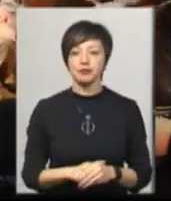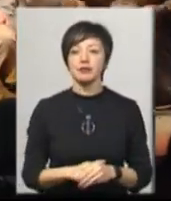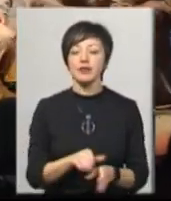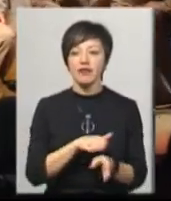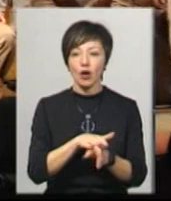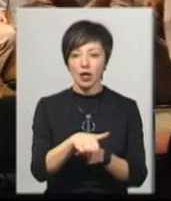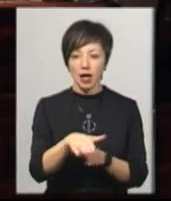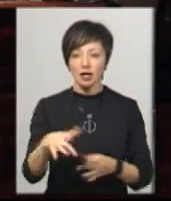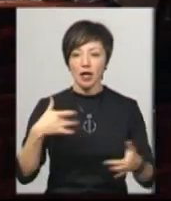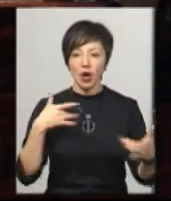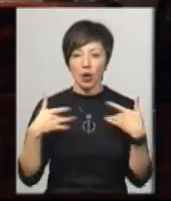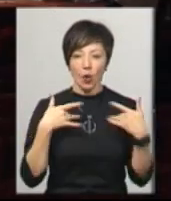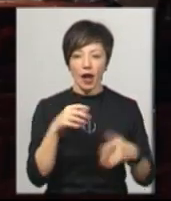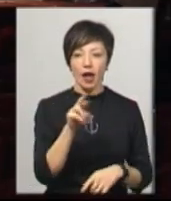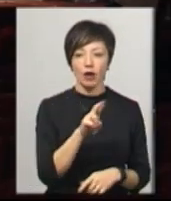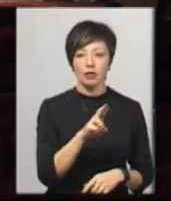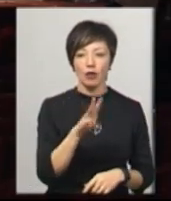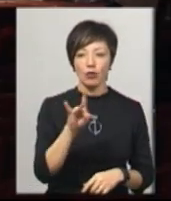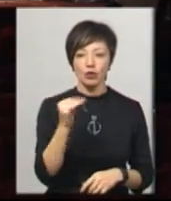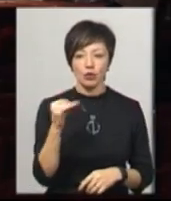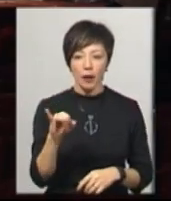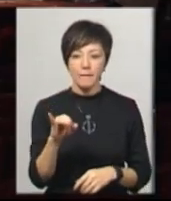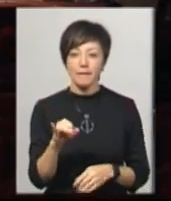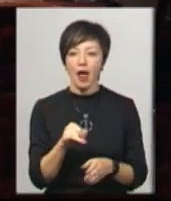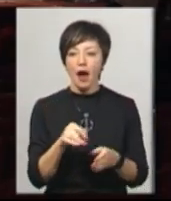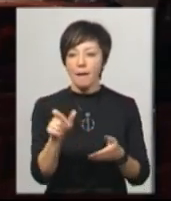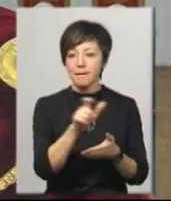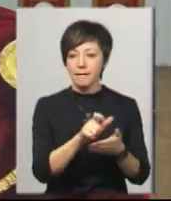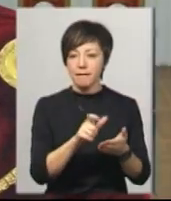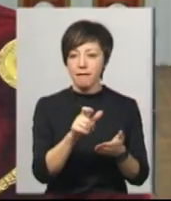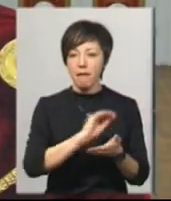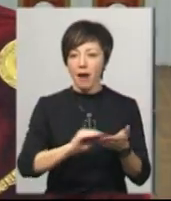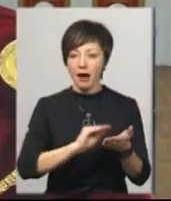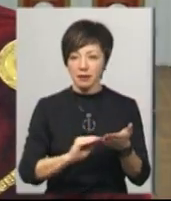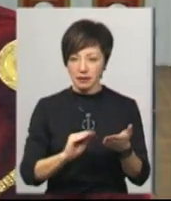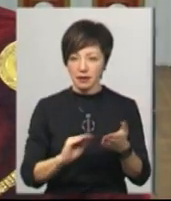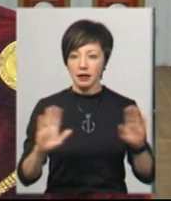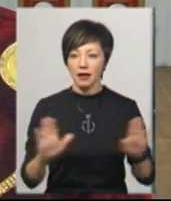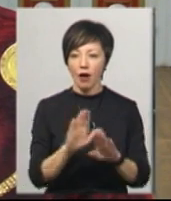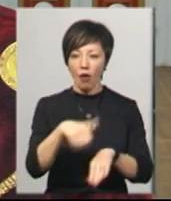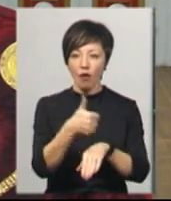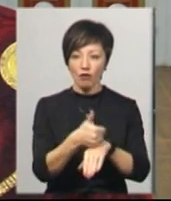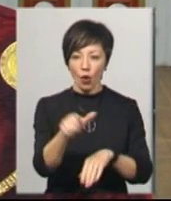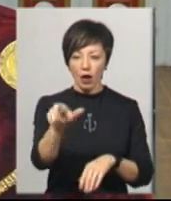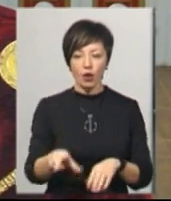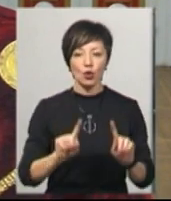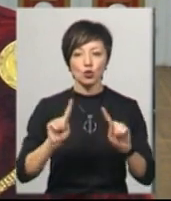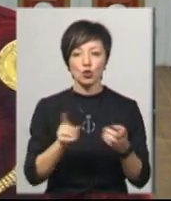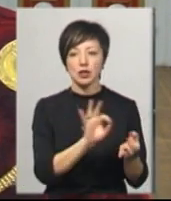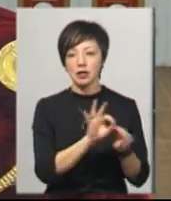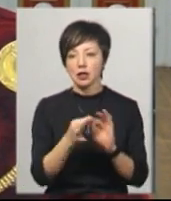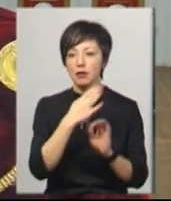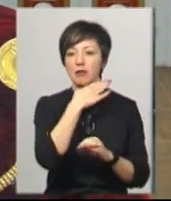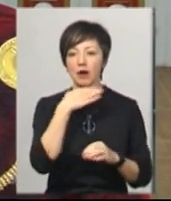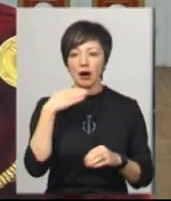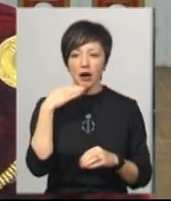Київського Андрій Зирицький каже, партія головного героя дуже складна у виконанні. Партія складна, дуже складна, дуже багато